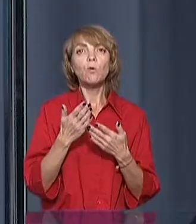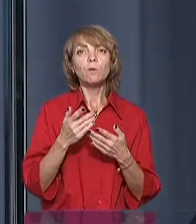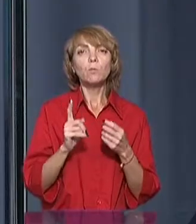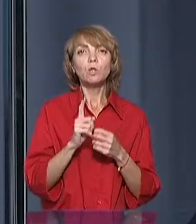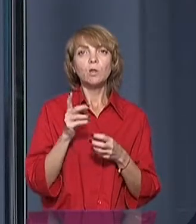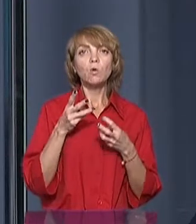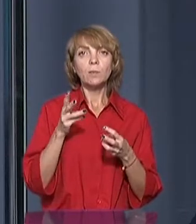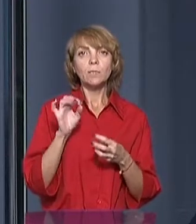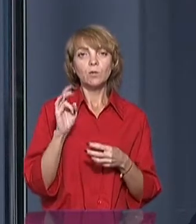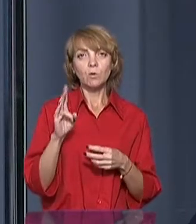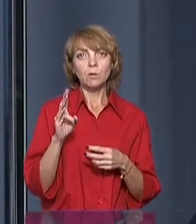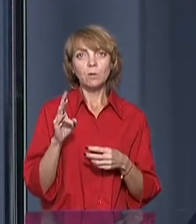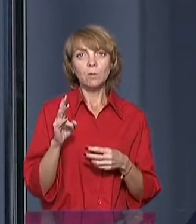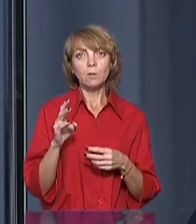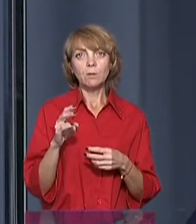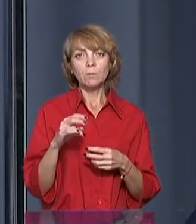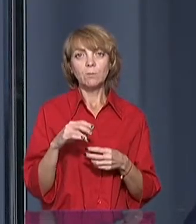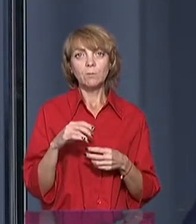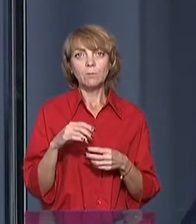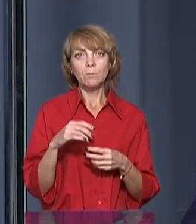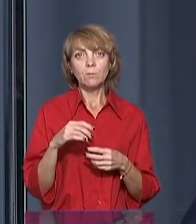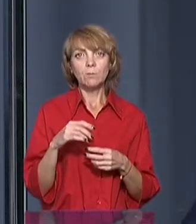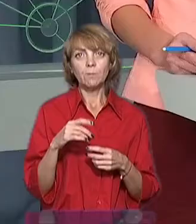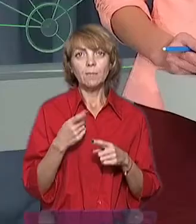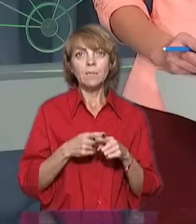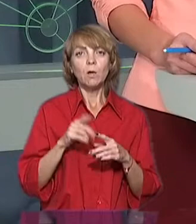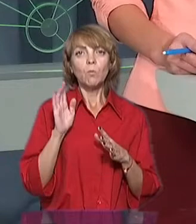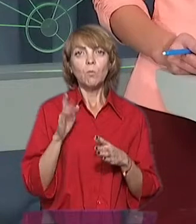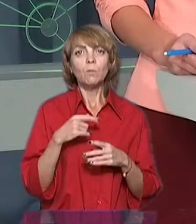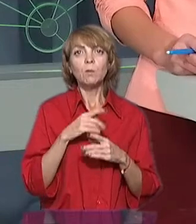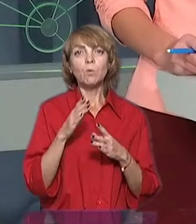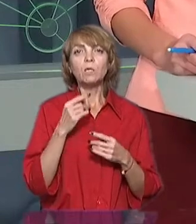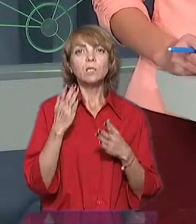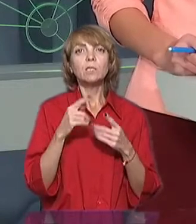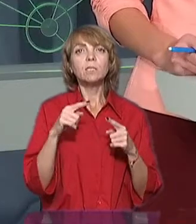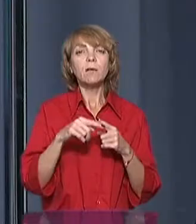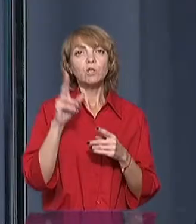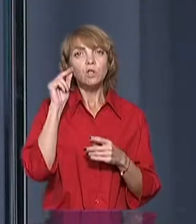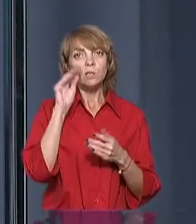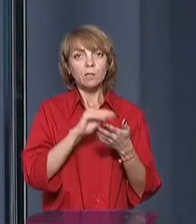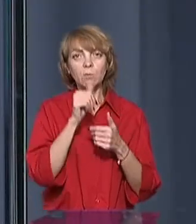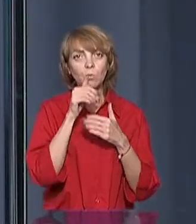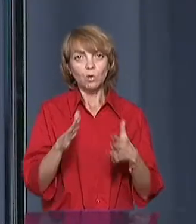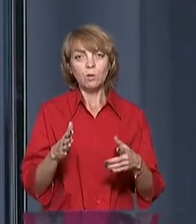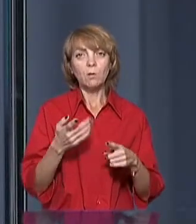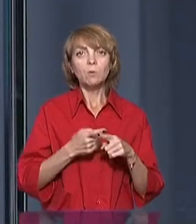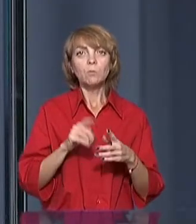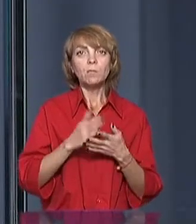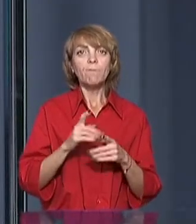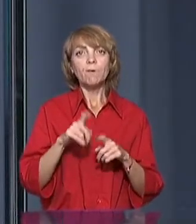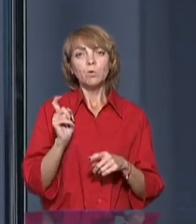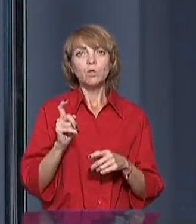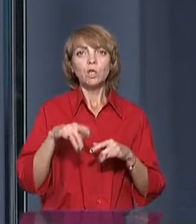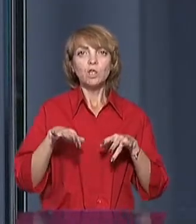опалювальний сезон? Ми не можемо числа якісь ставити, тому що це виключно